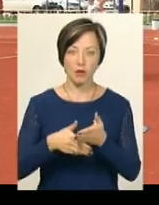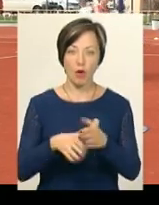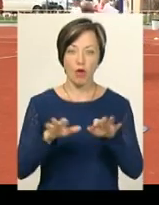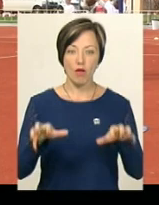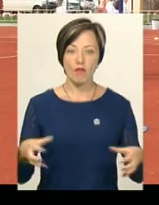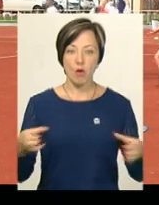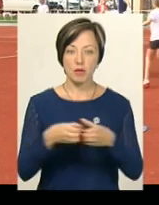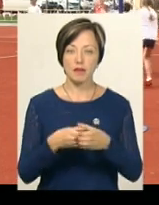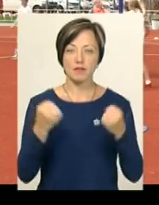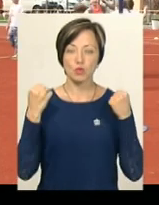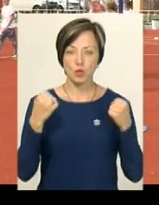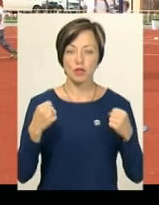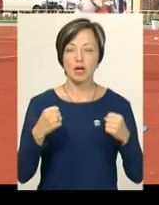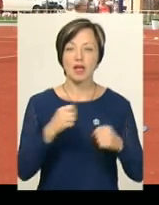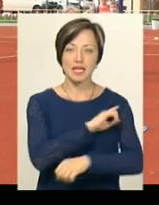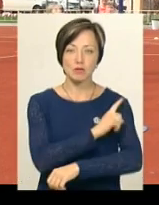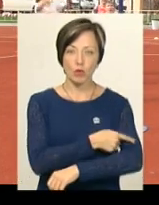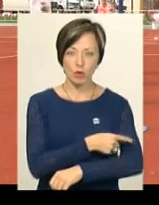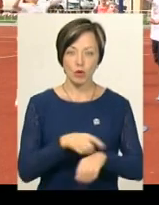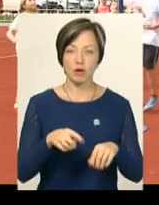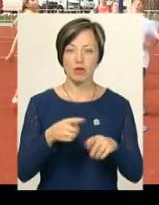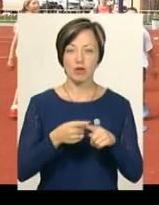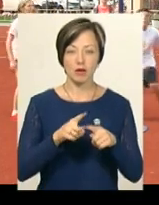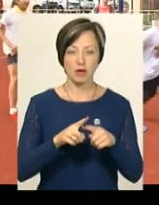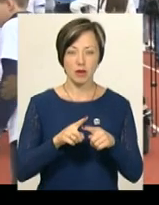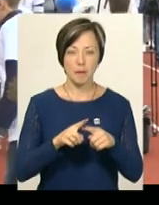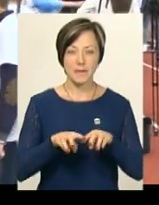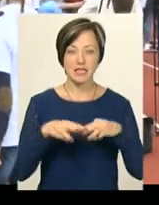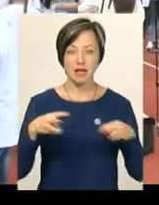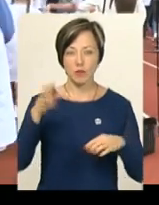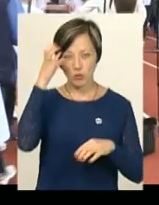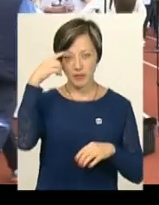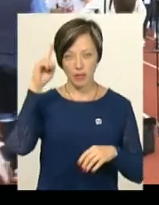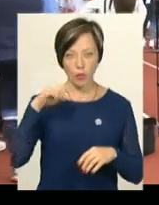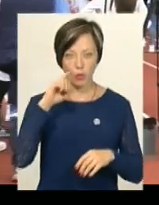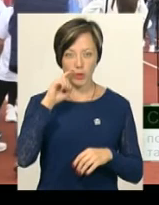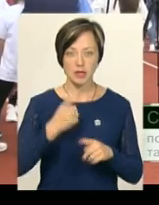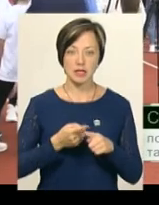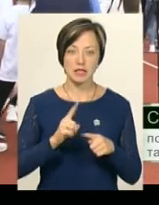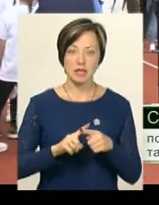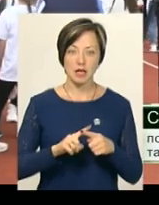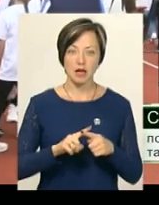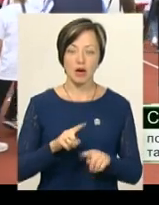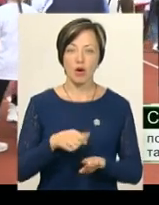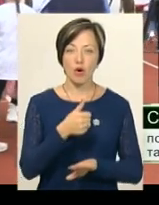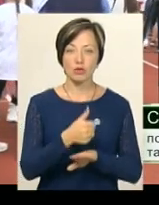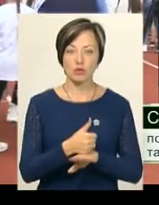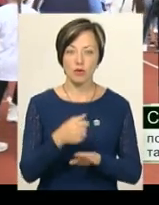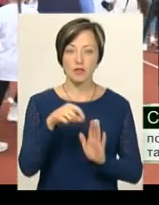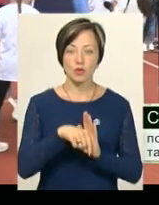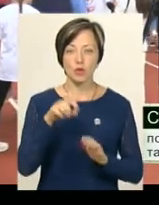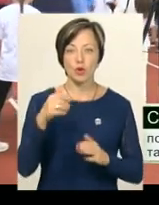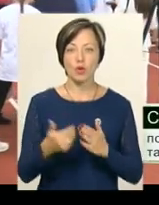Комітету фізкультури та спорту Міністерства освіти і науки України Сергій Антропов. Тому що це основа і суть нової